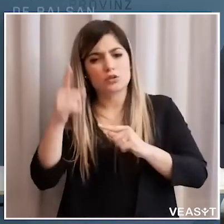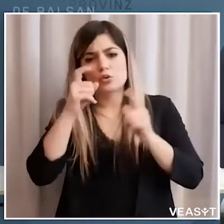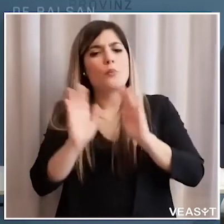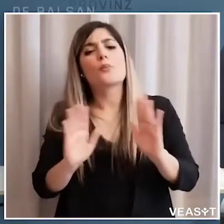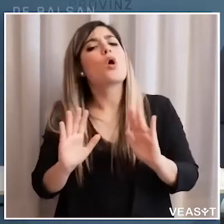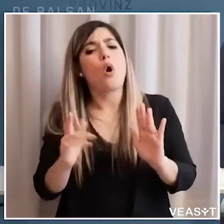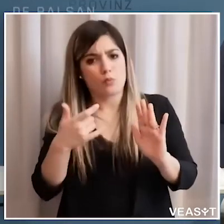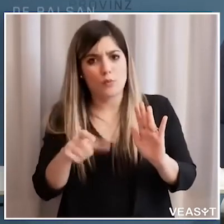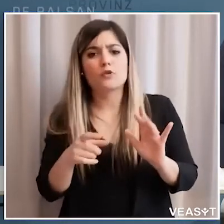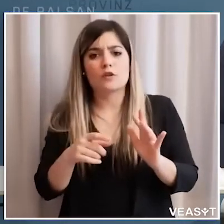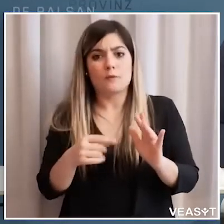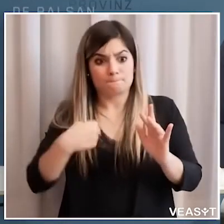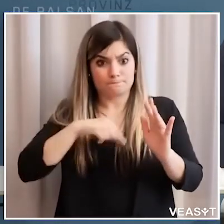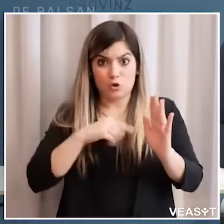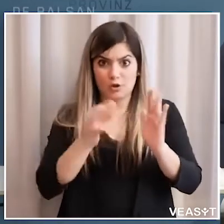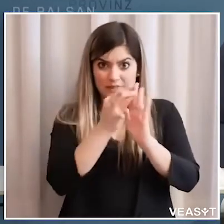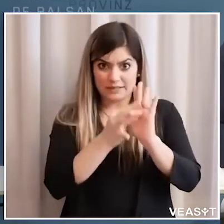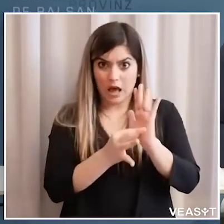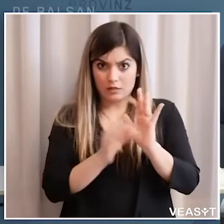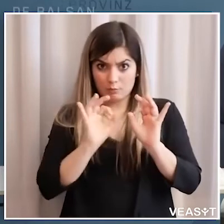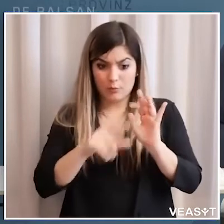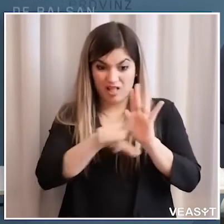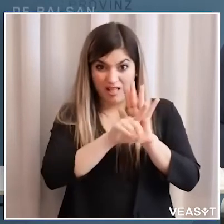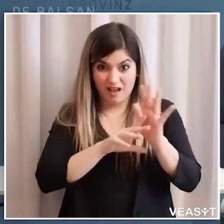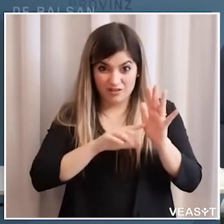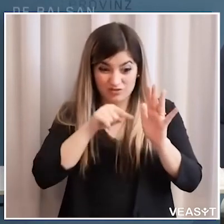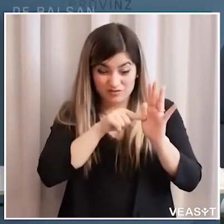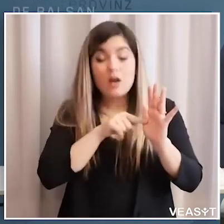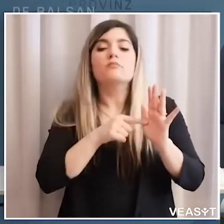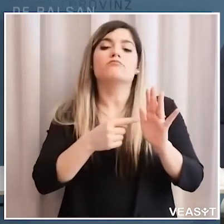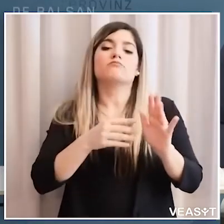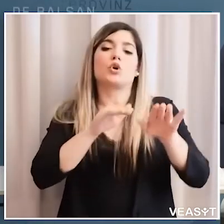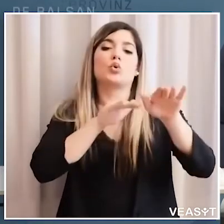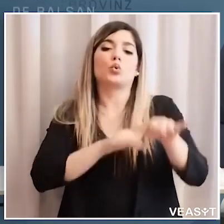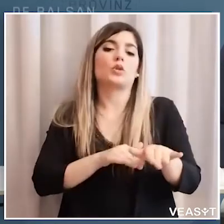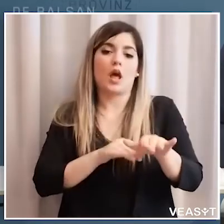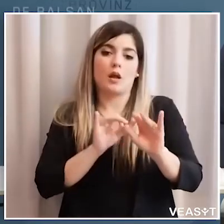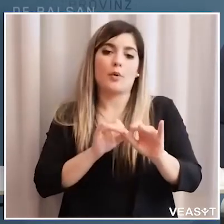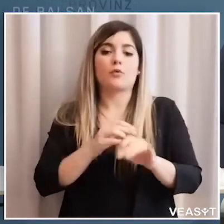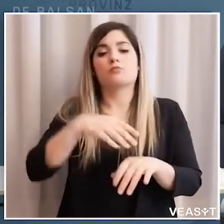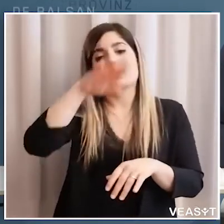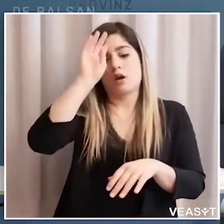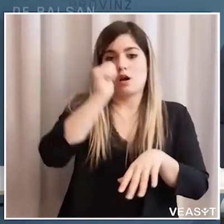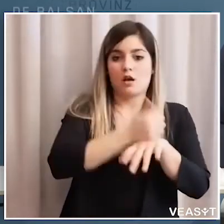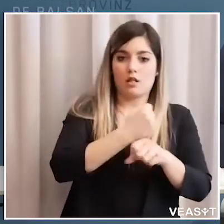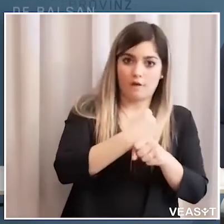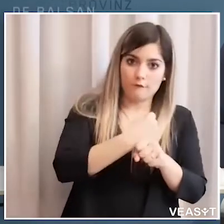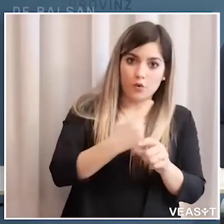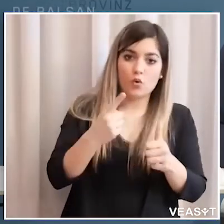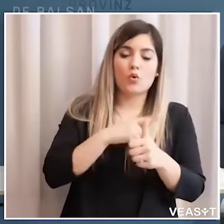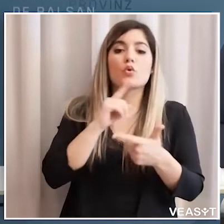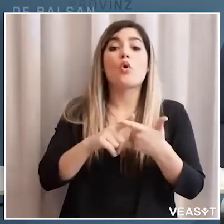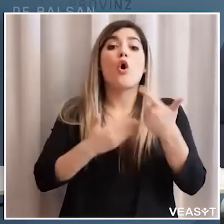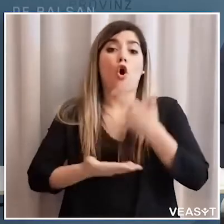preoccupare perché gli standard che noi prevediamo nella nostra legge tutelano assolutamente sia il datore di lavoro